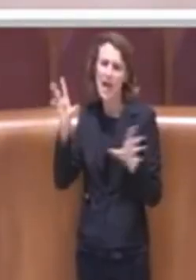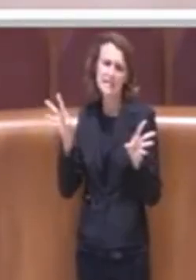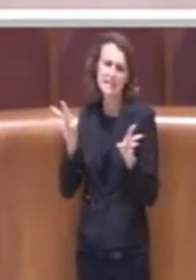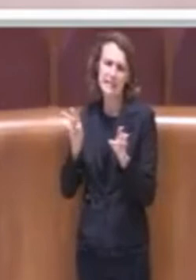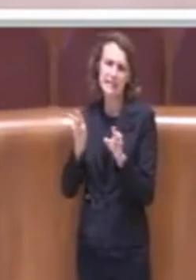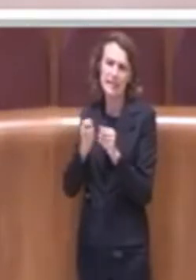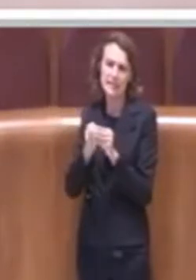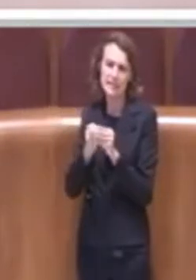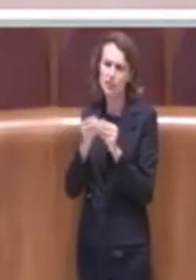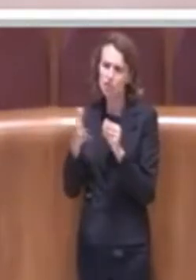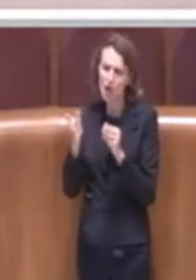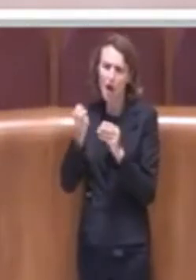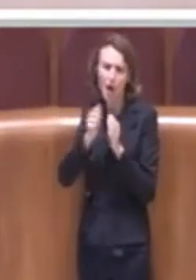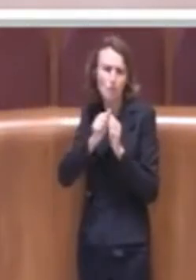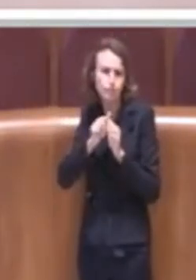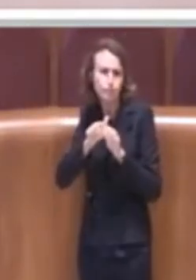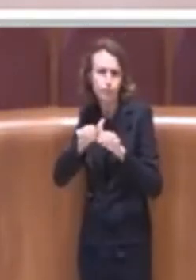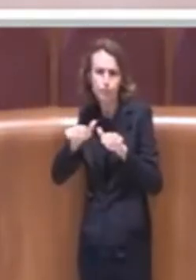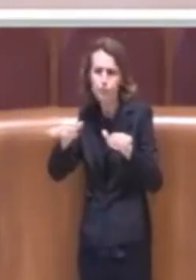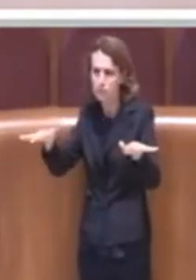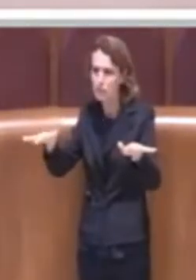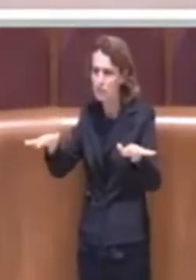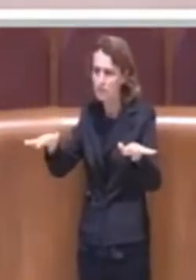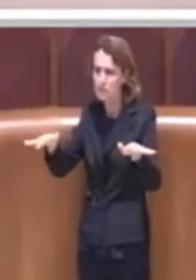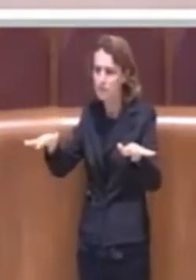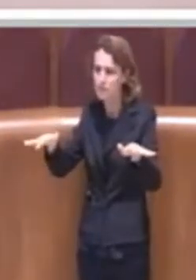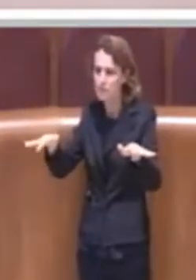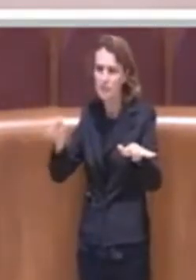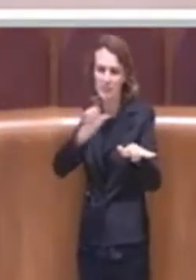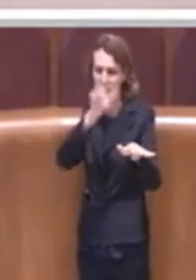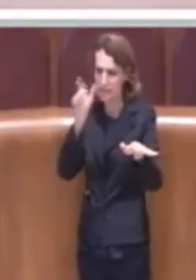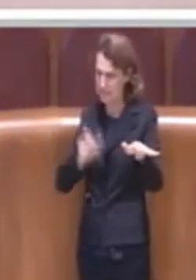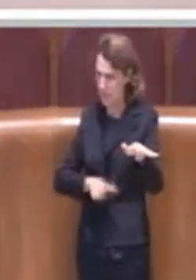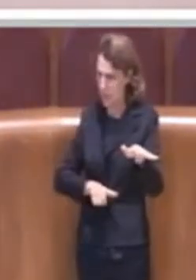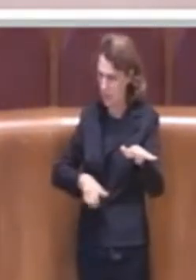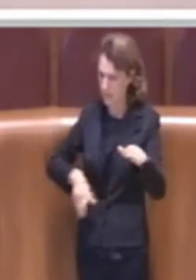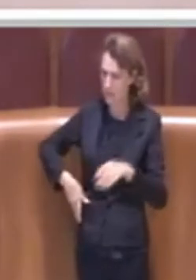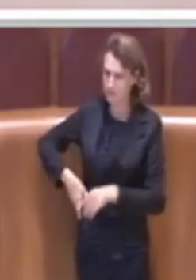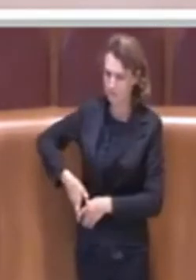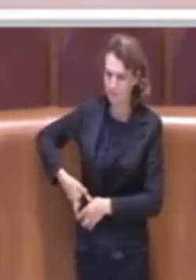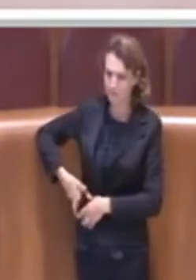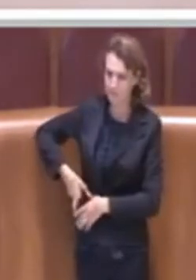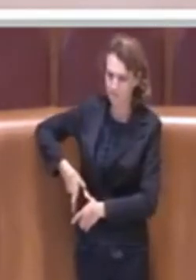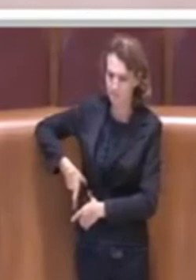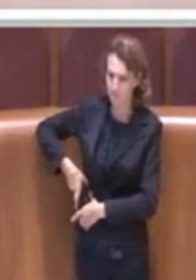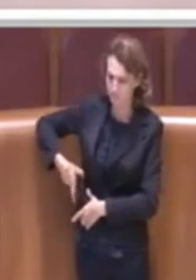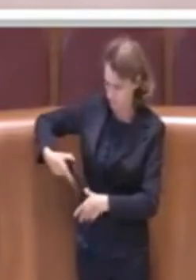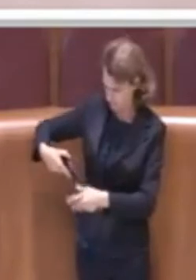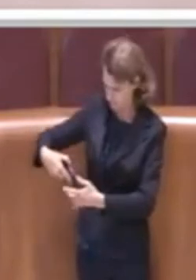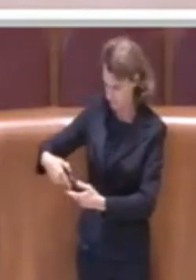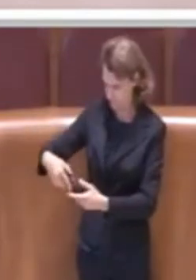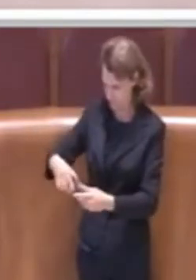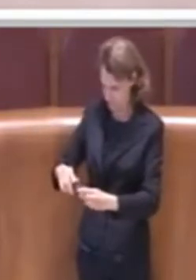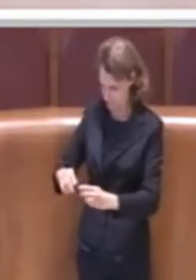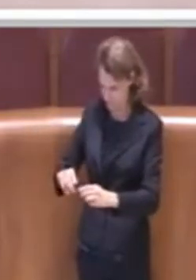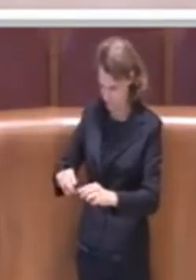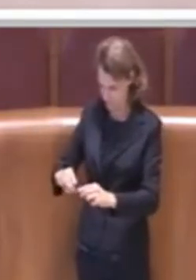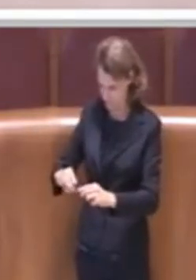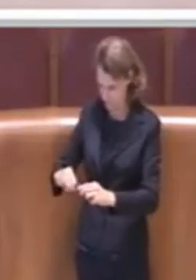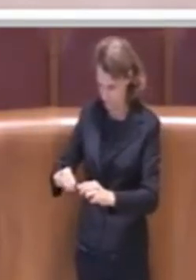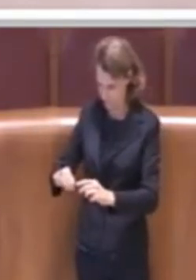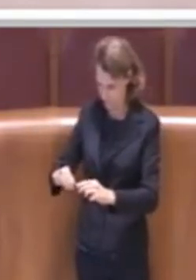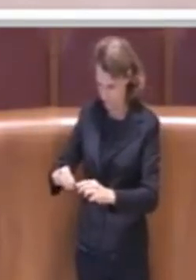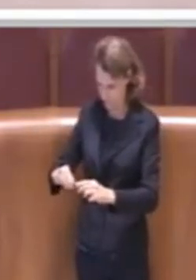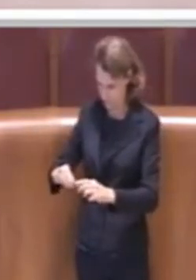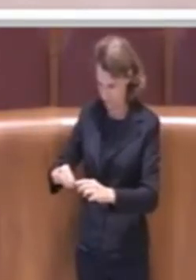diffondendo all'interno, in Italia, lanciata dal Ministro Costa ma come